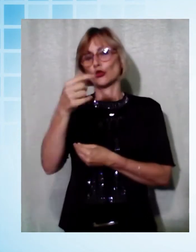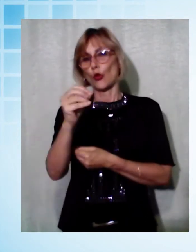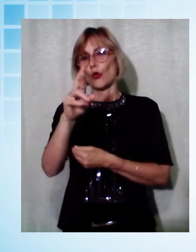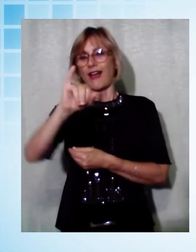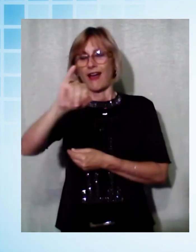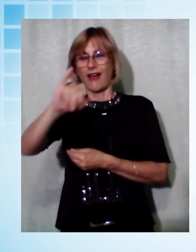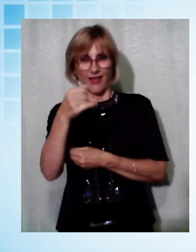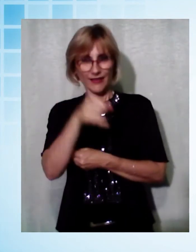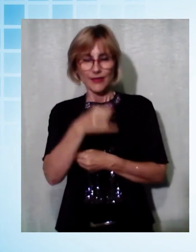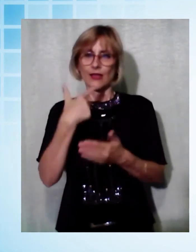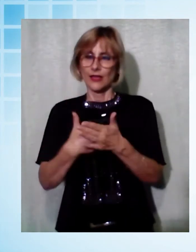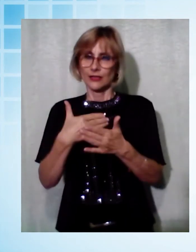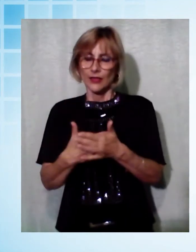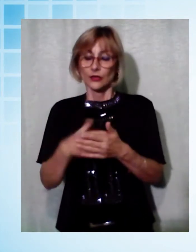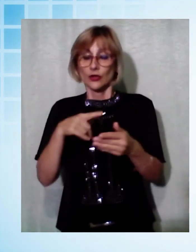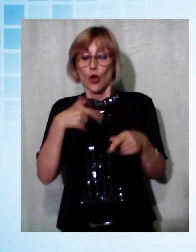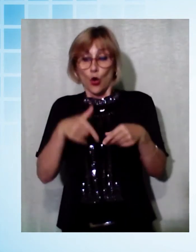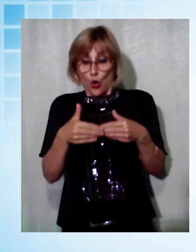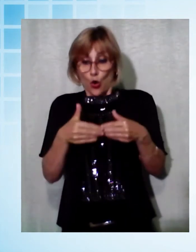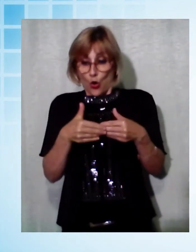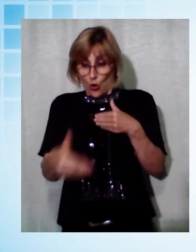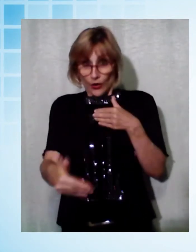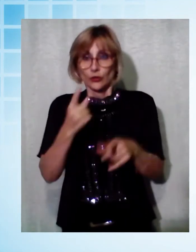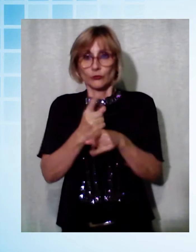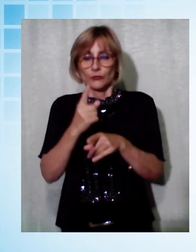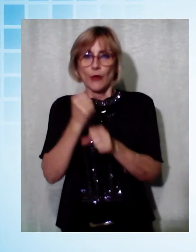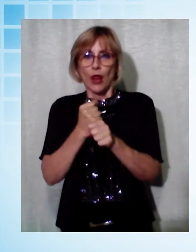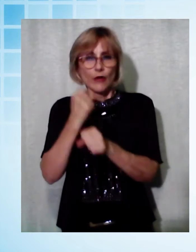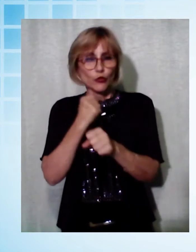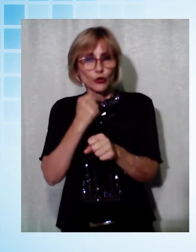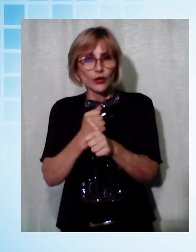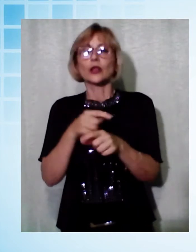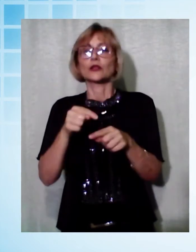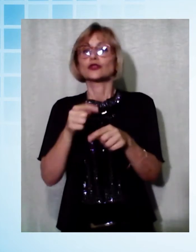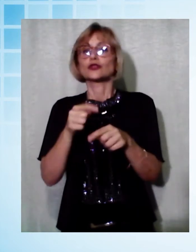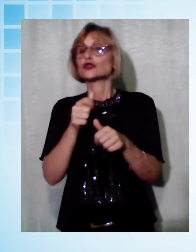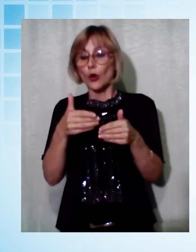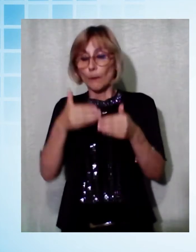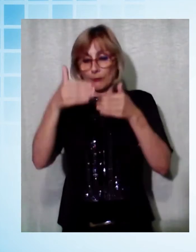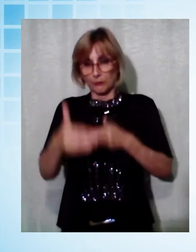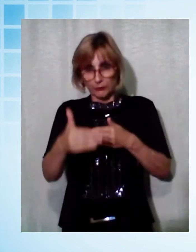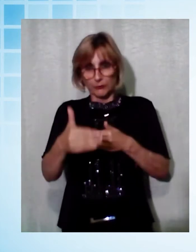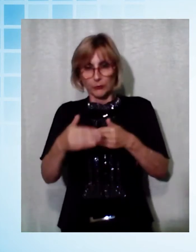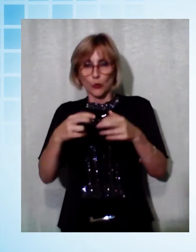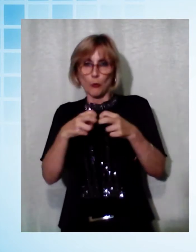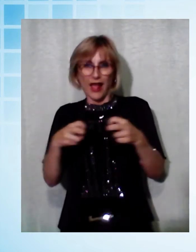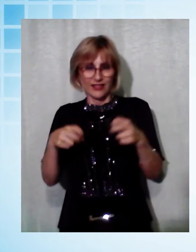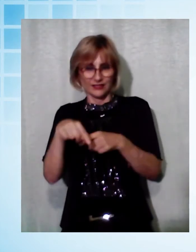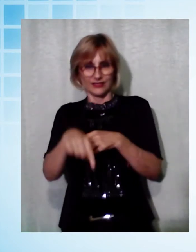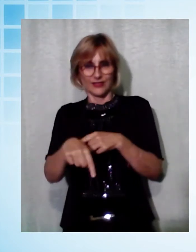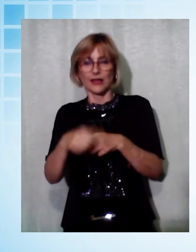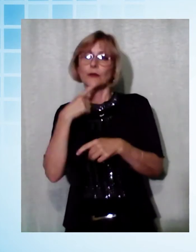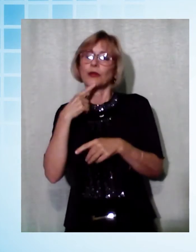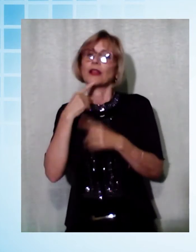concludendo gli atti per la fondazione. Adesso abbiamo dovuto rallentare un attimo, proprio per consentire a pieno titolo l'ingresso della Regione. Insomma,